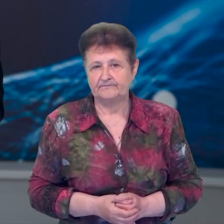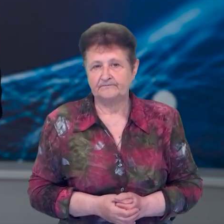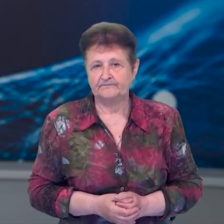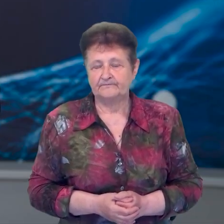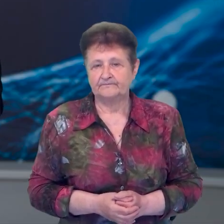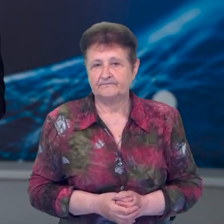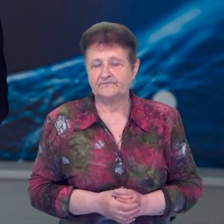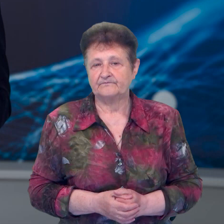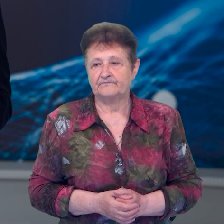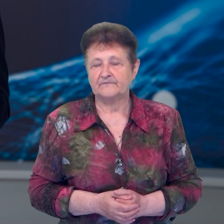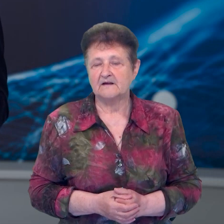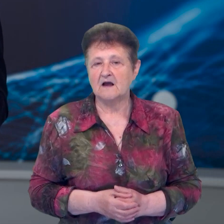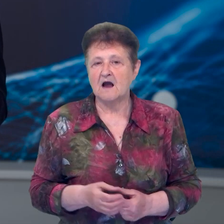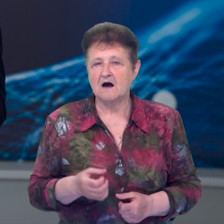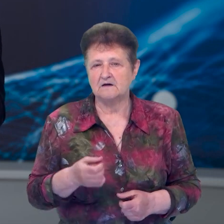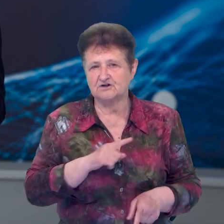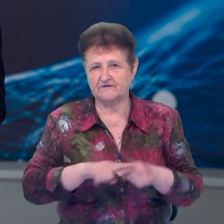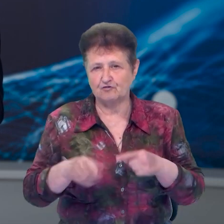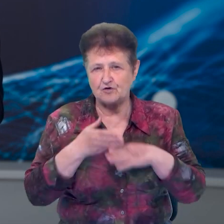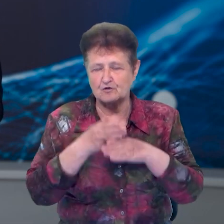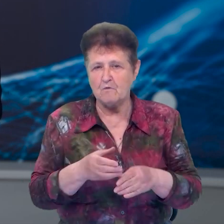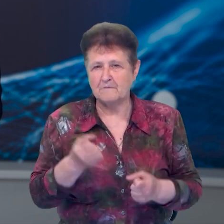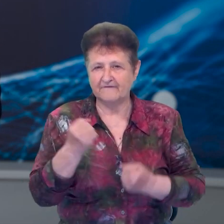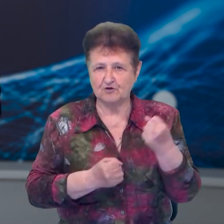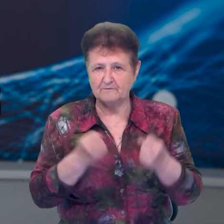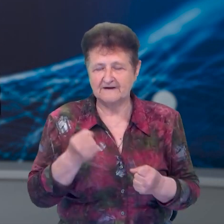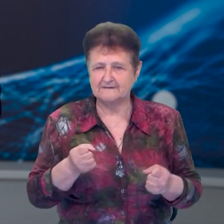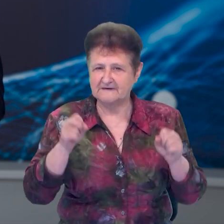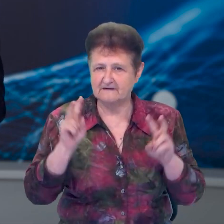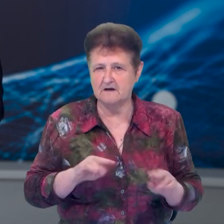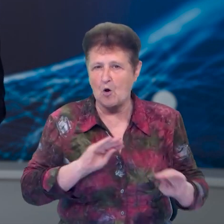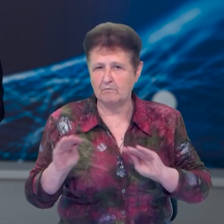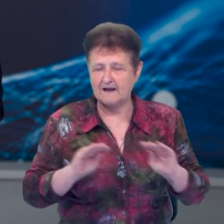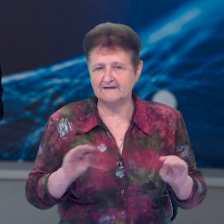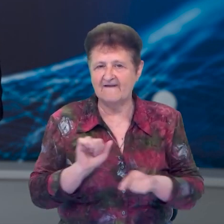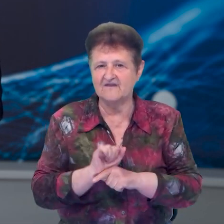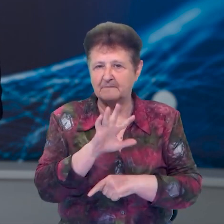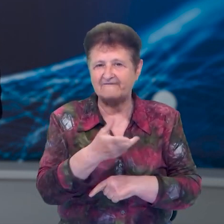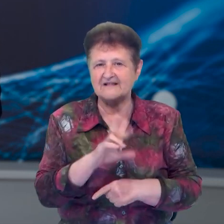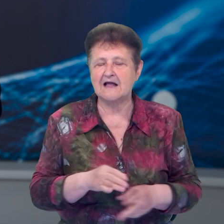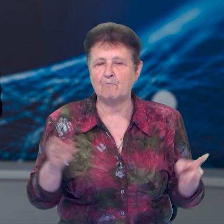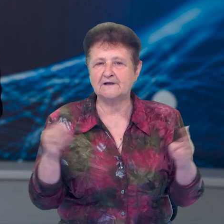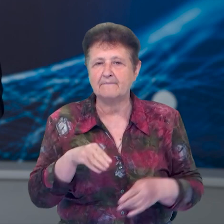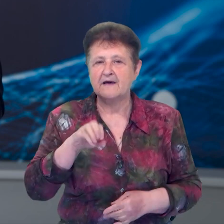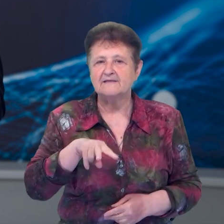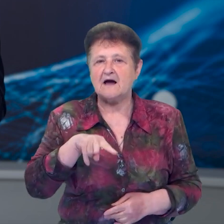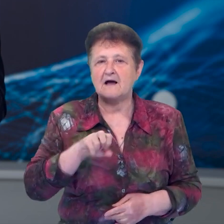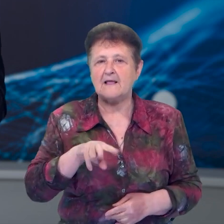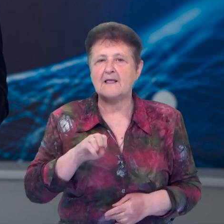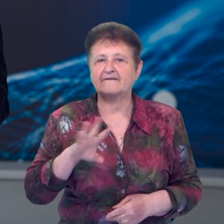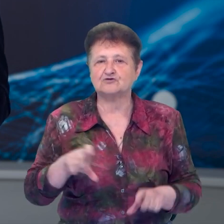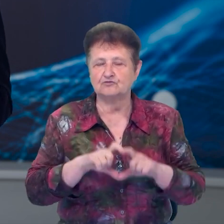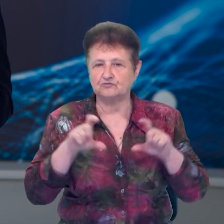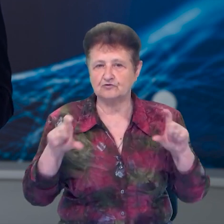Автомобіль швидкої допомоги із необхідним медичним обладнанням відправили для потреб Талалаївської центральної